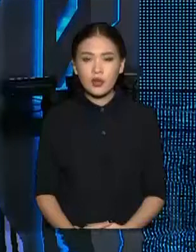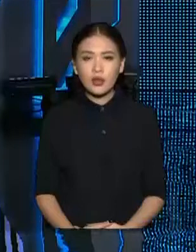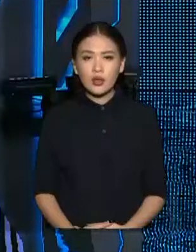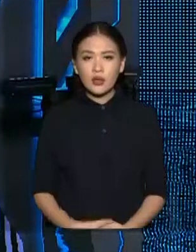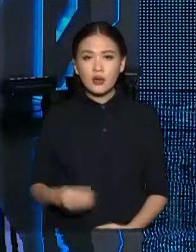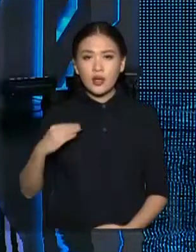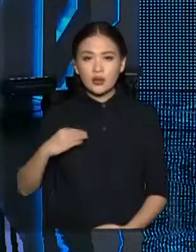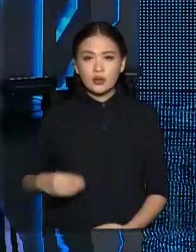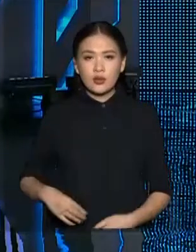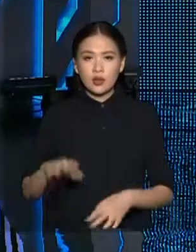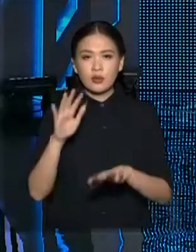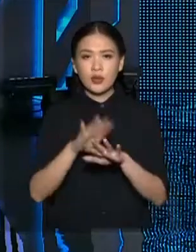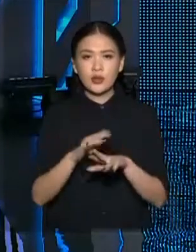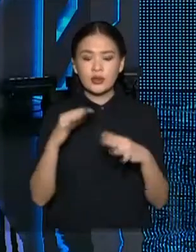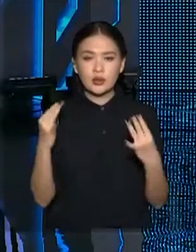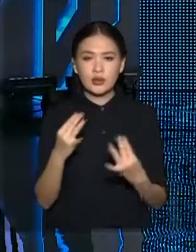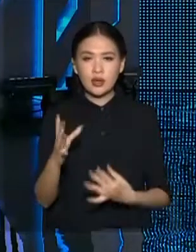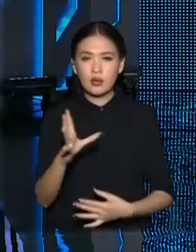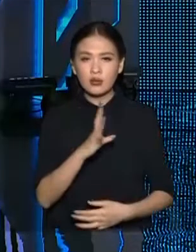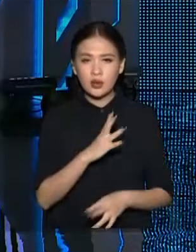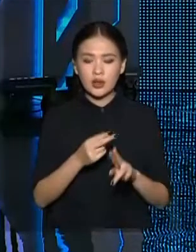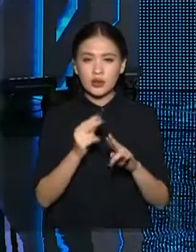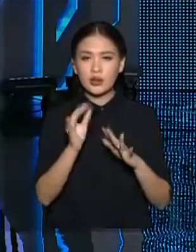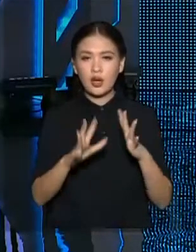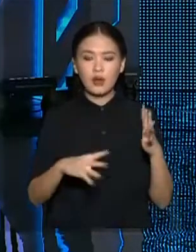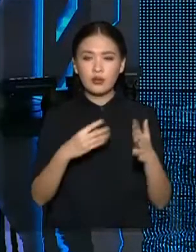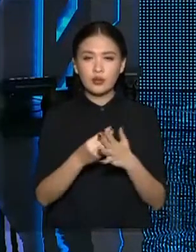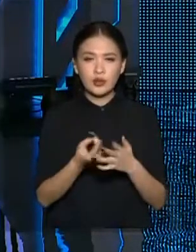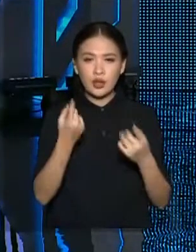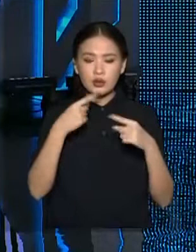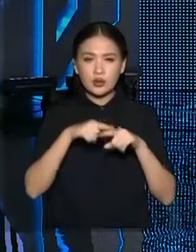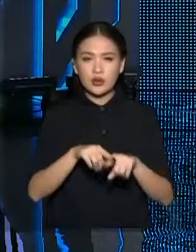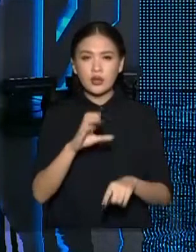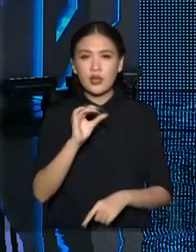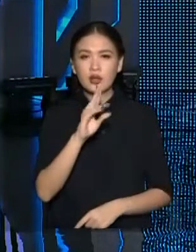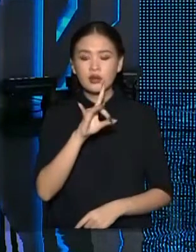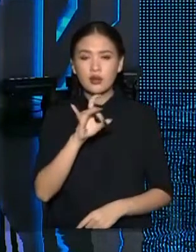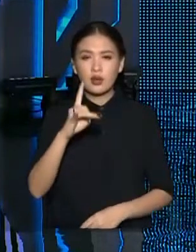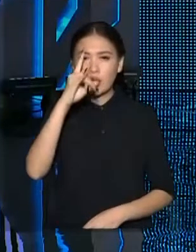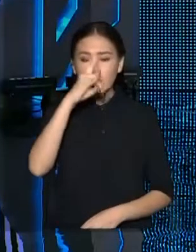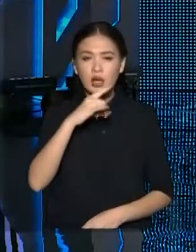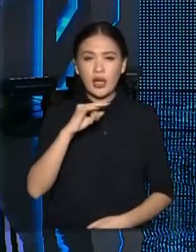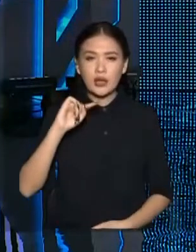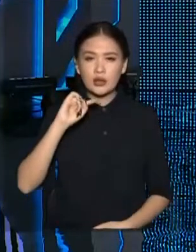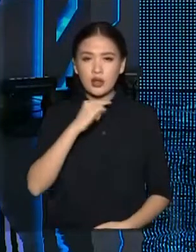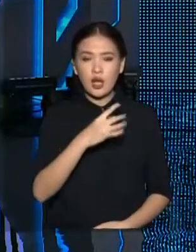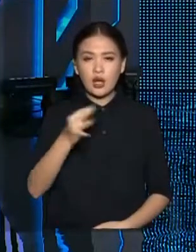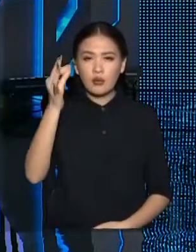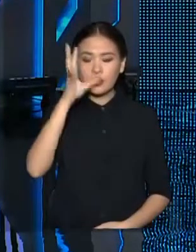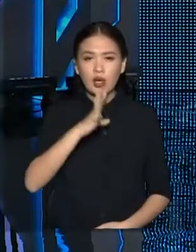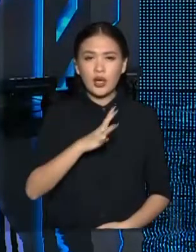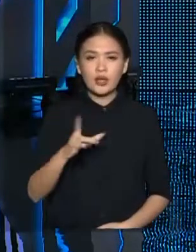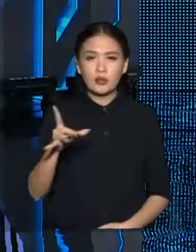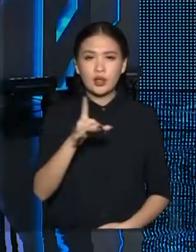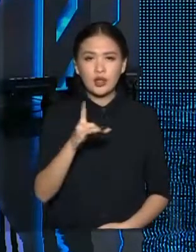Французские компании заинтересованы инвестировать в перспективные секторы казахстанской экономики. Напомню, наша